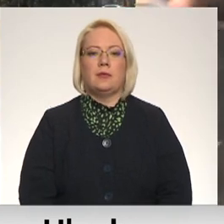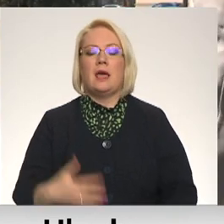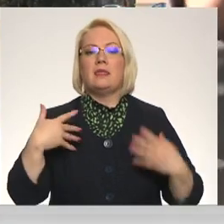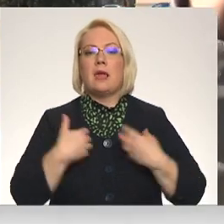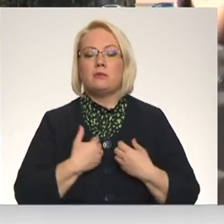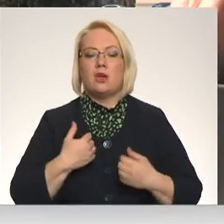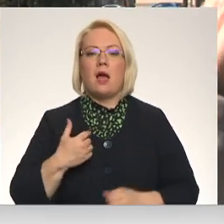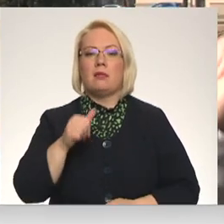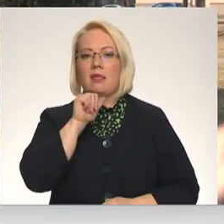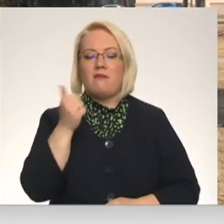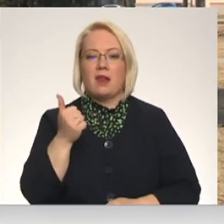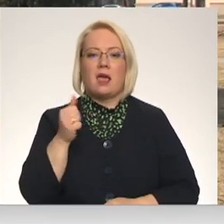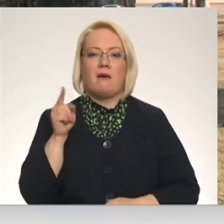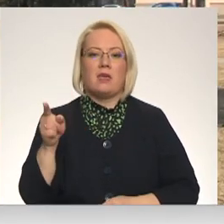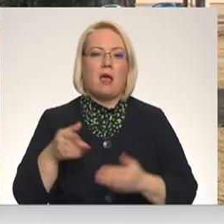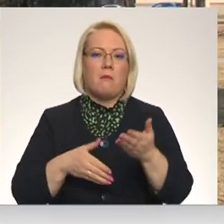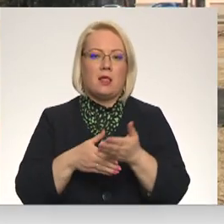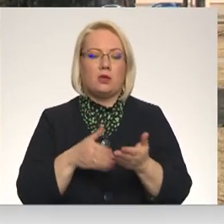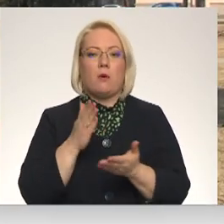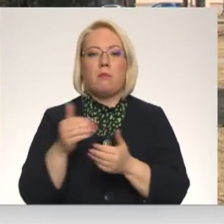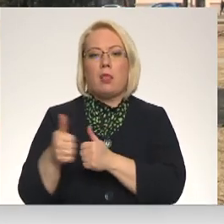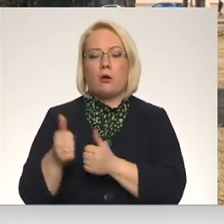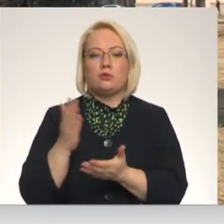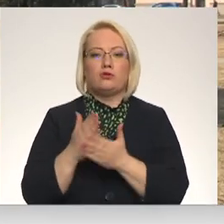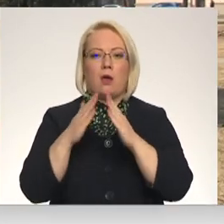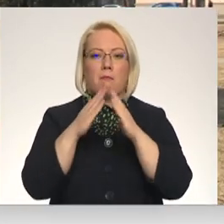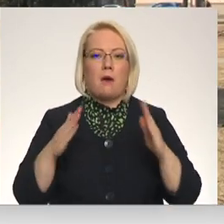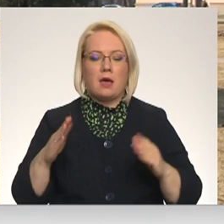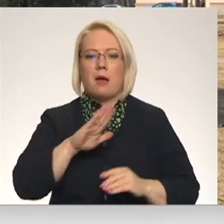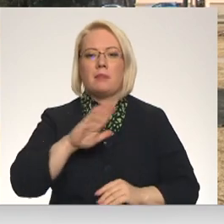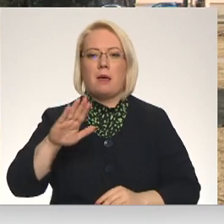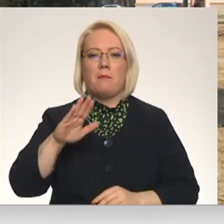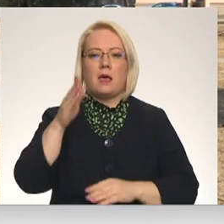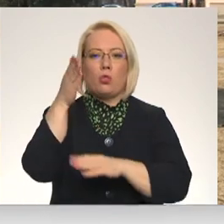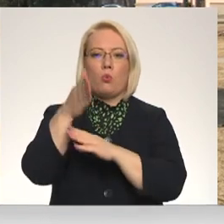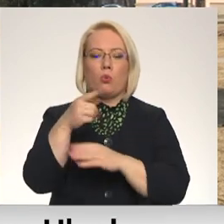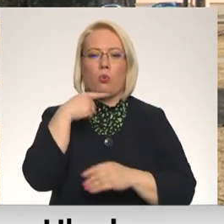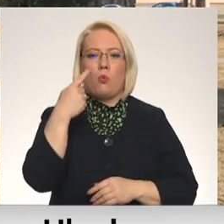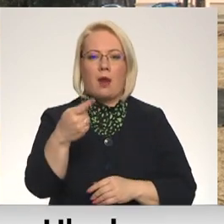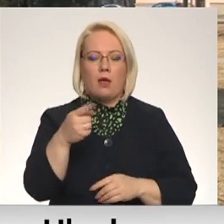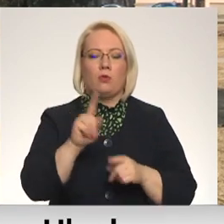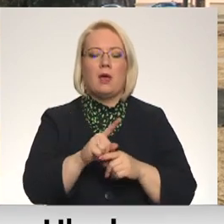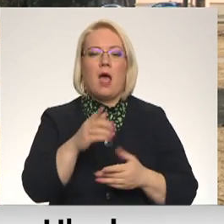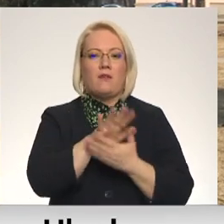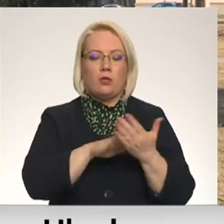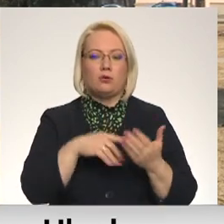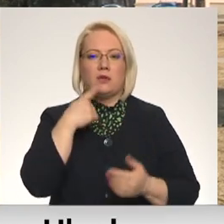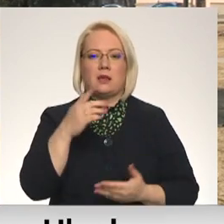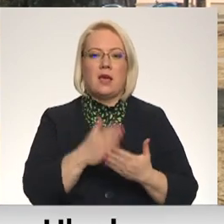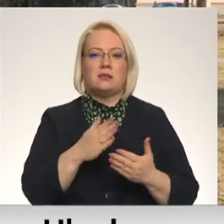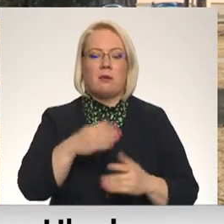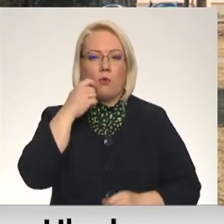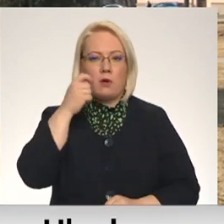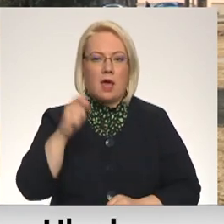Diemžēl mēs nevarējām viņai palīdzēt, jo uz blaku sasošajām mājām nebija norāžu. Mēs atvainojāmies un pateicām, ka esam no Ukrainas.